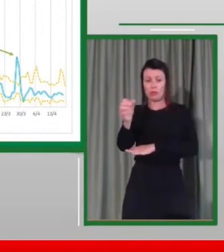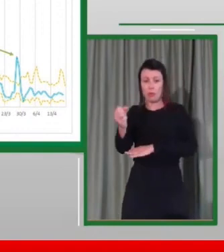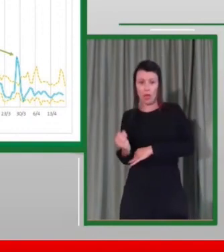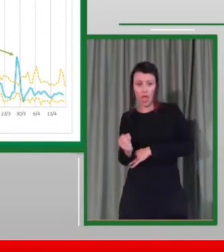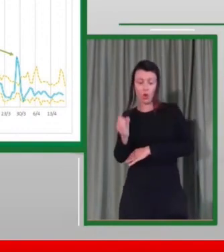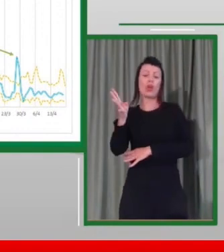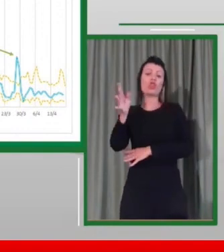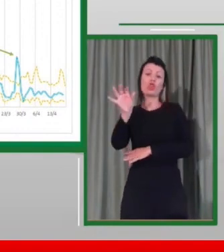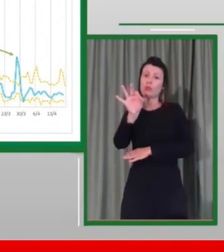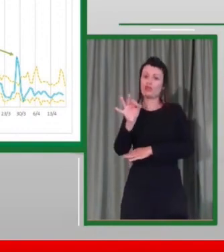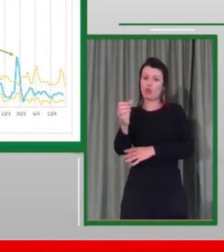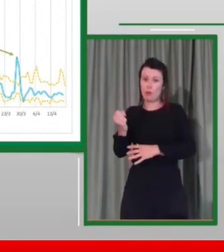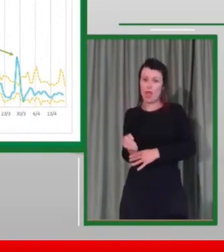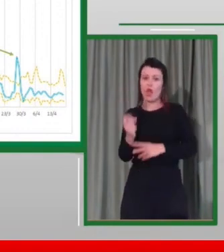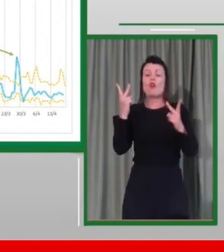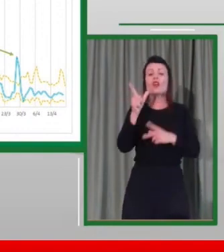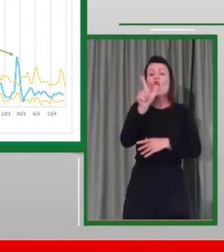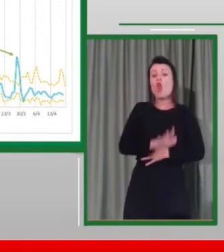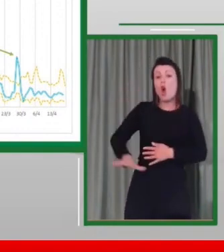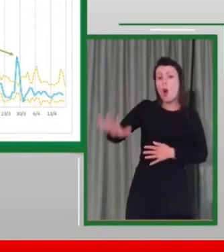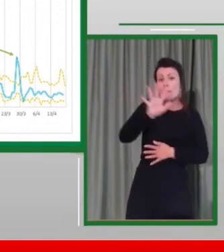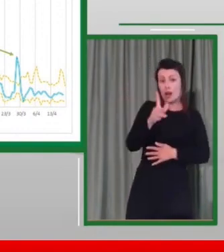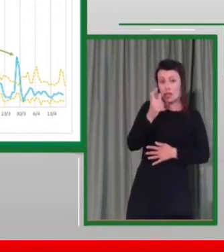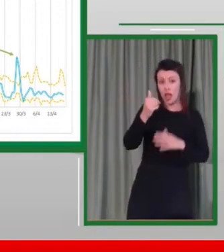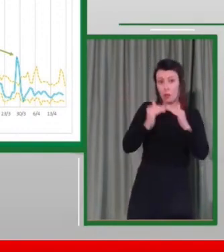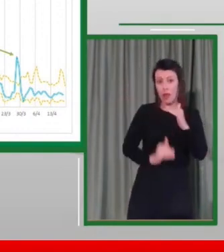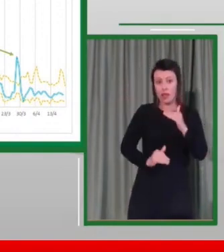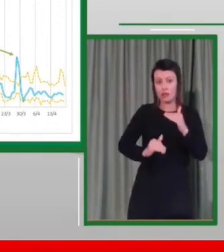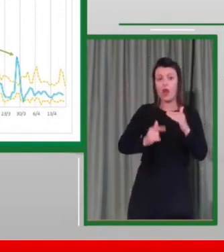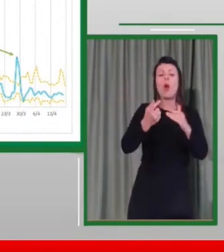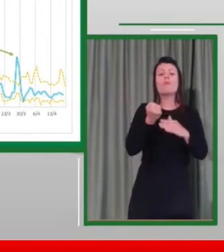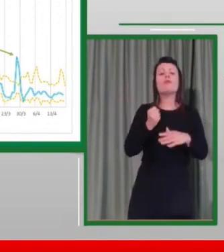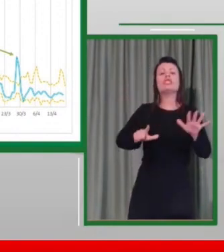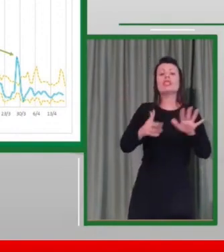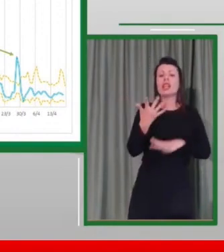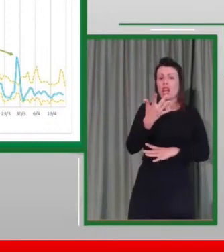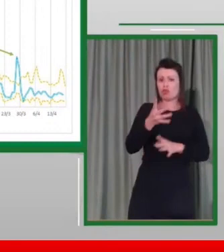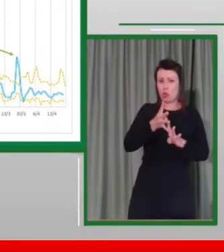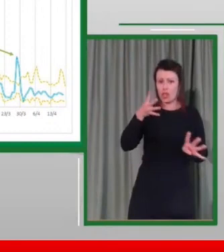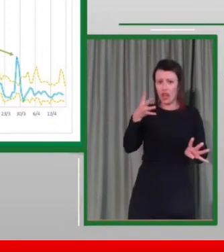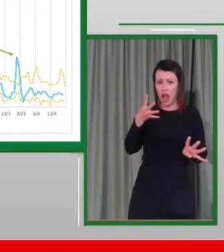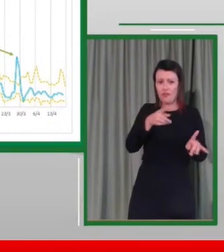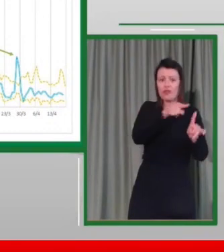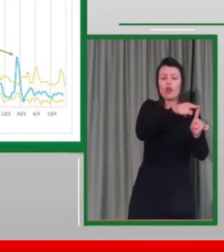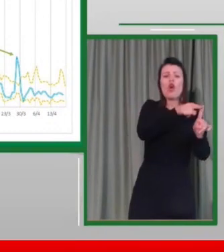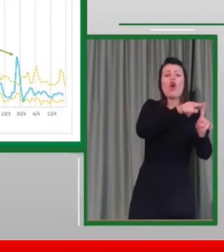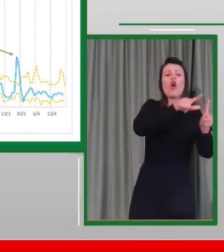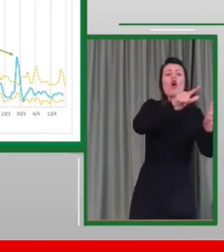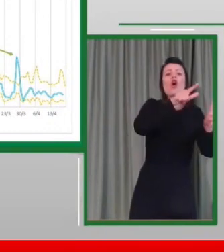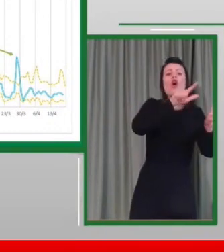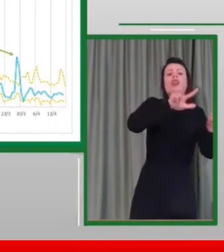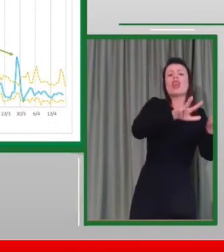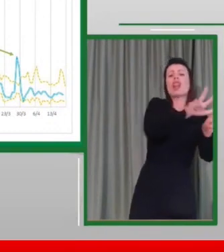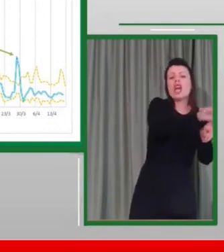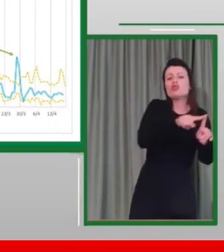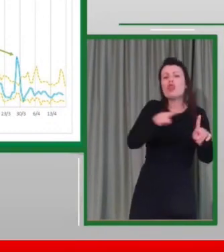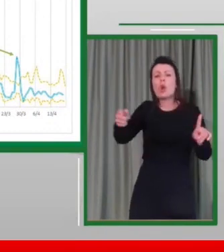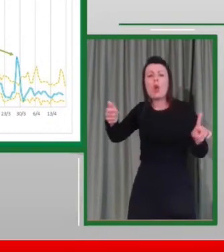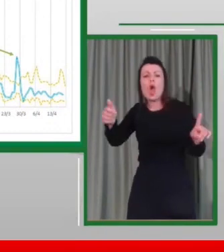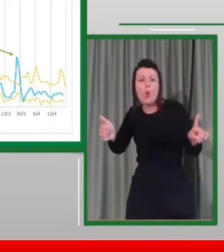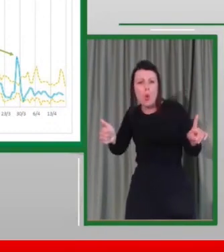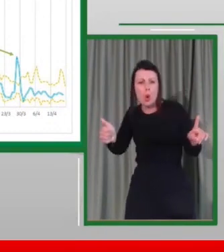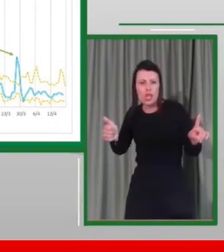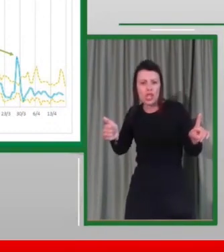75% il traffico, meno 35% gli ossidi di azoto, meno 11% le polveri sottili. Se guardiamo questa